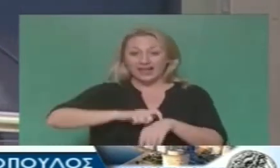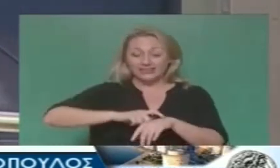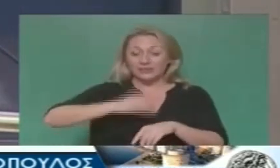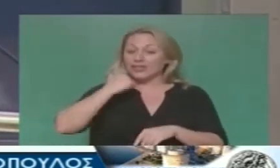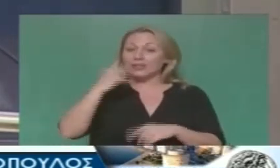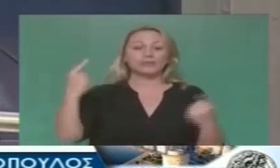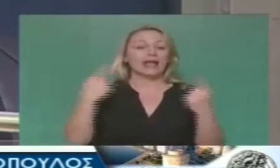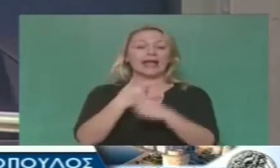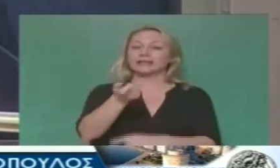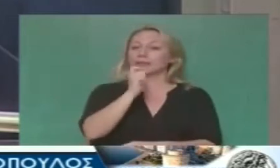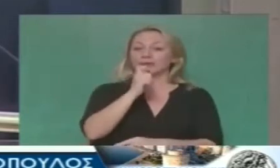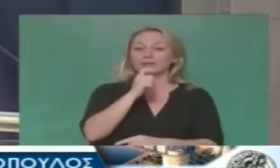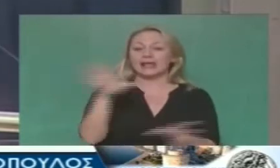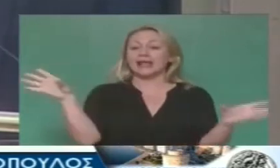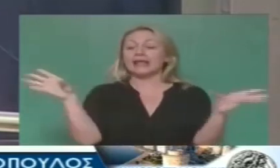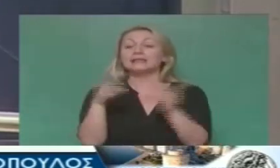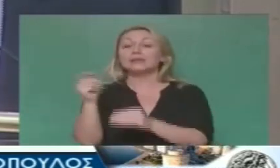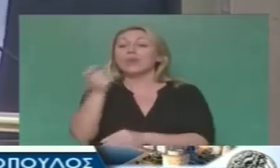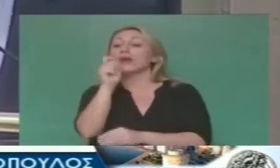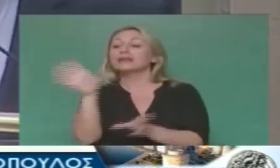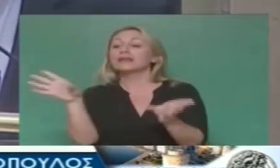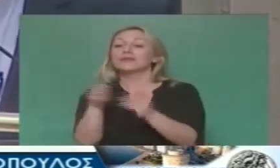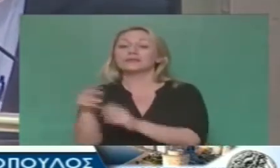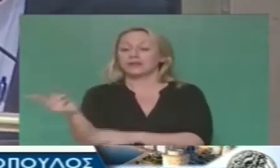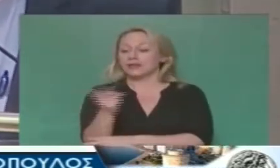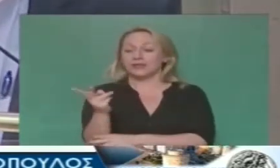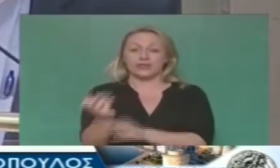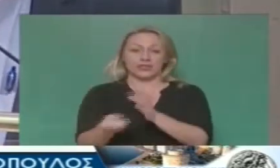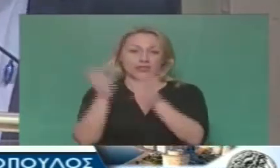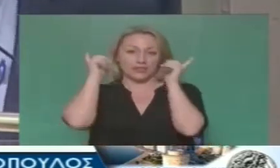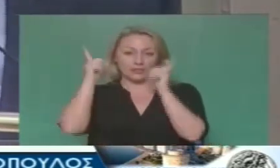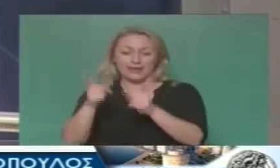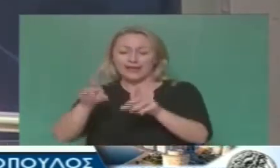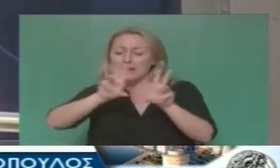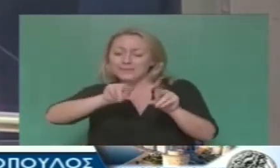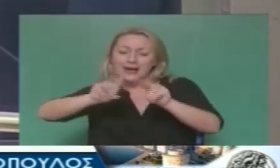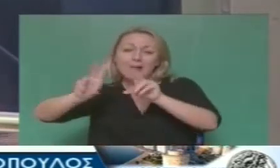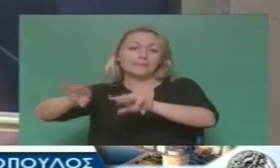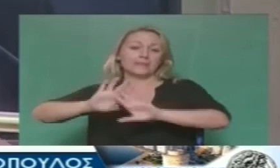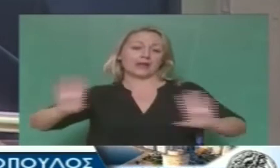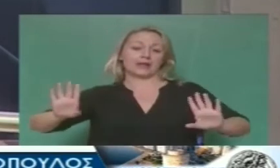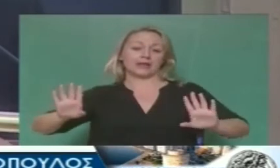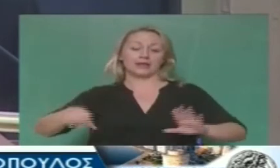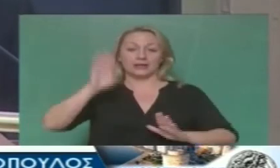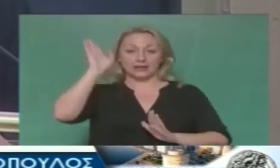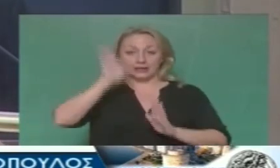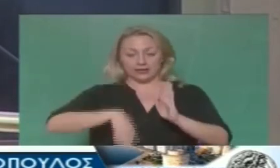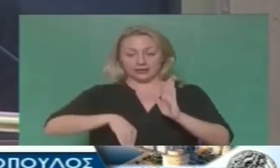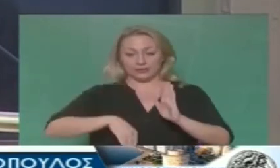παριστάνε την αντιπολίτευση. Είστε συμπολίτευση. Είστε στην ίδια ακριβώς πολιτική γραμμή. Τελευταίο.